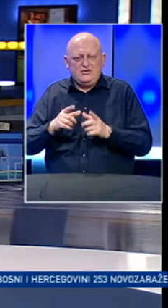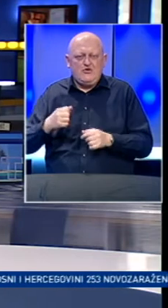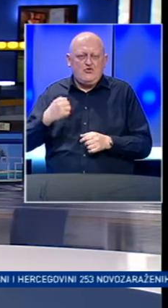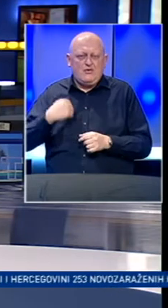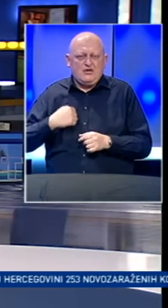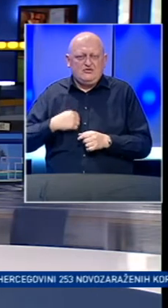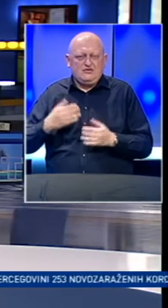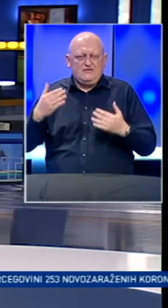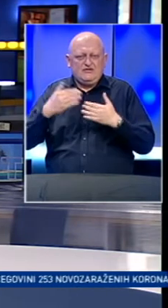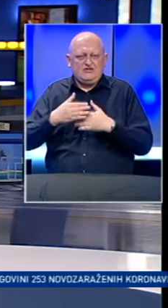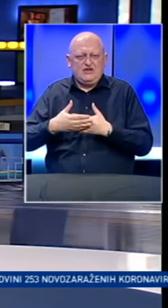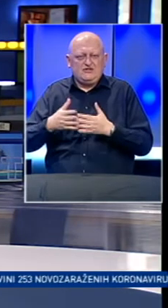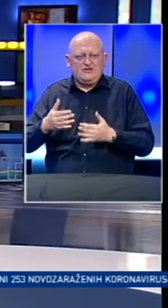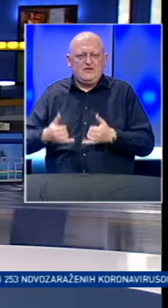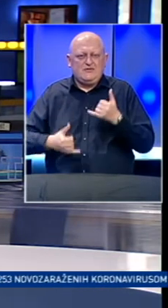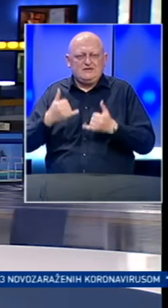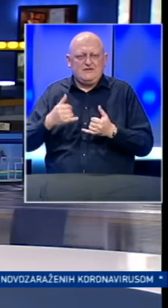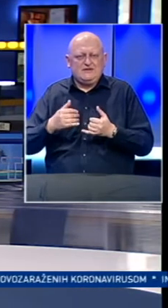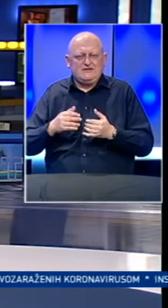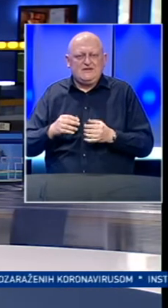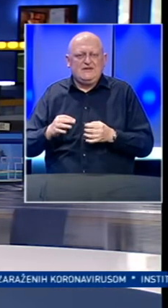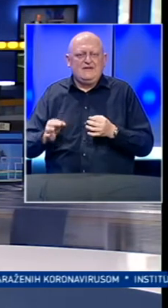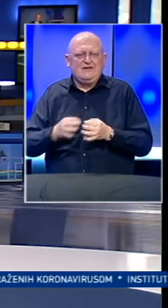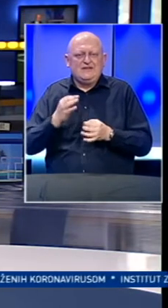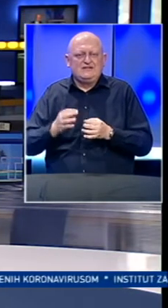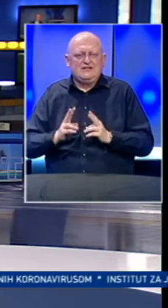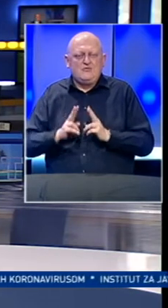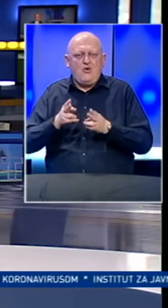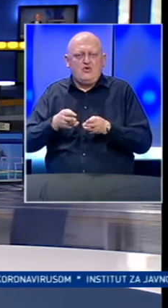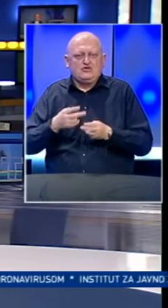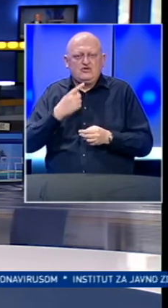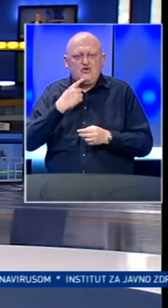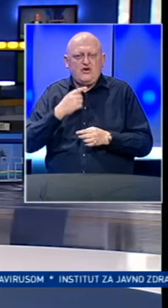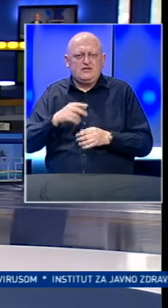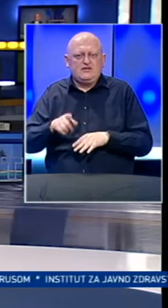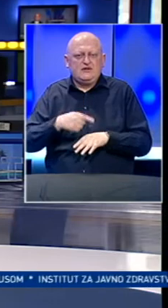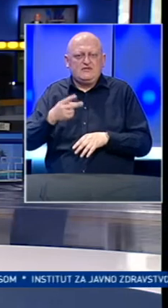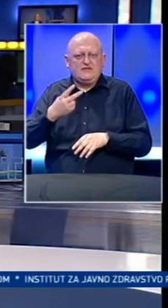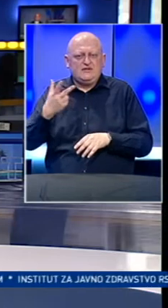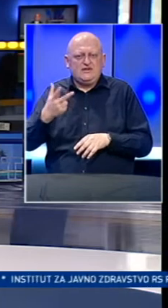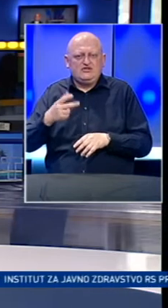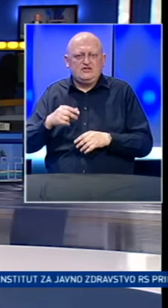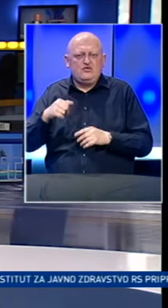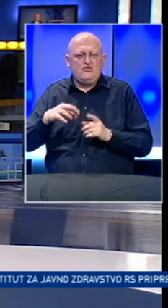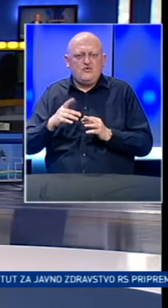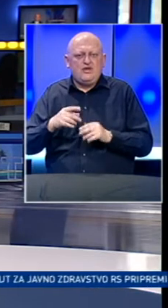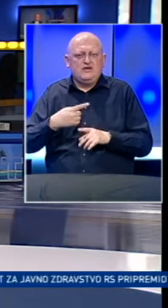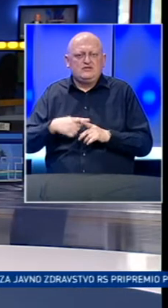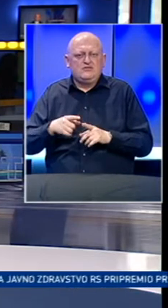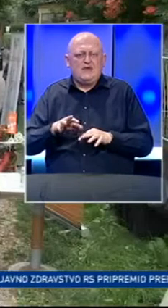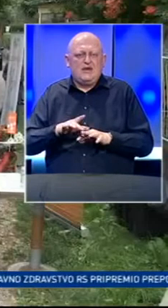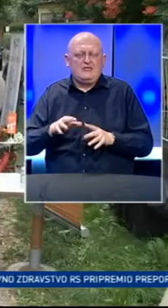povjerenja u Banja Luci je večeras otvorena manifestacija Vezeni most, koja će trajati do 23. srpnja.